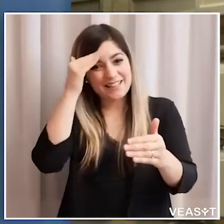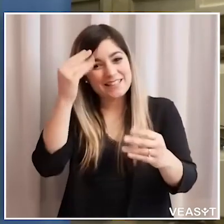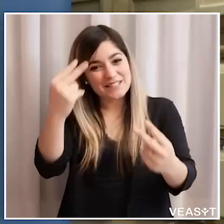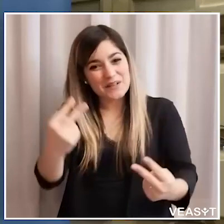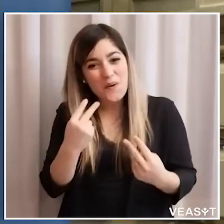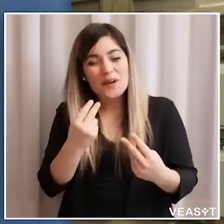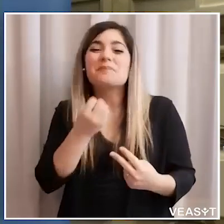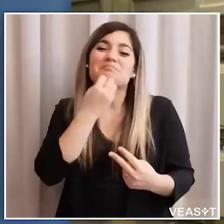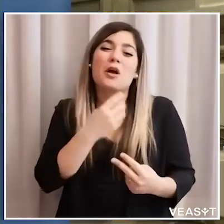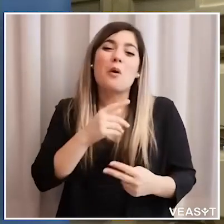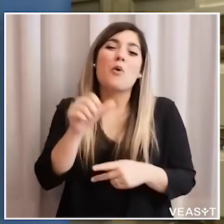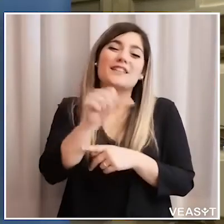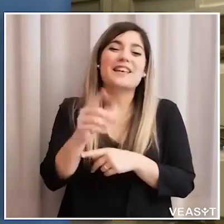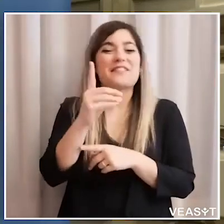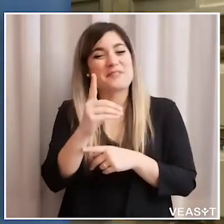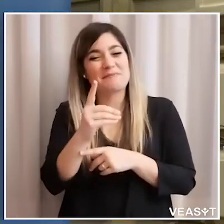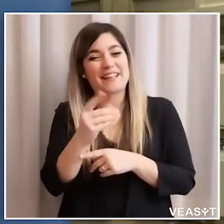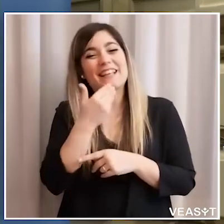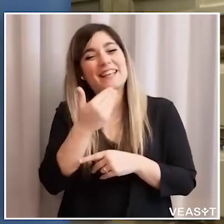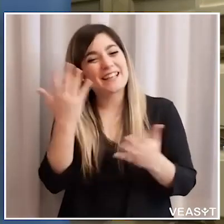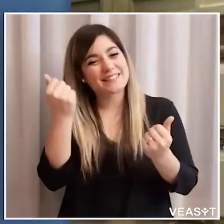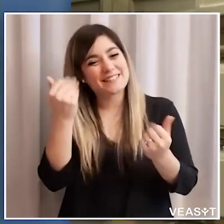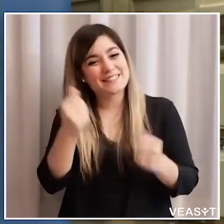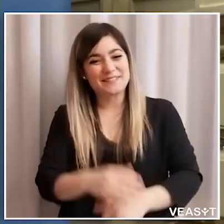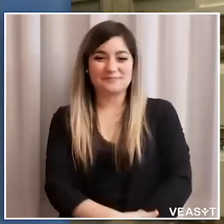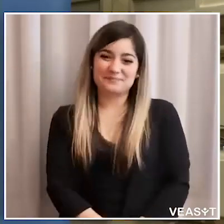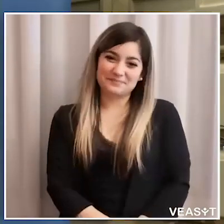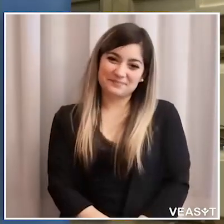l'attenzione e vi auguriamo buon fine settimana grazie